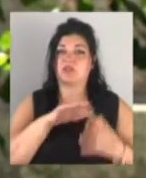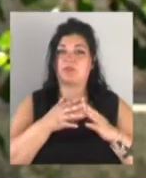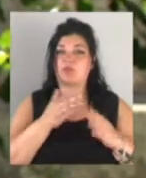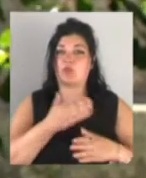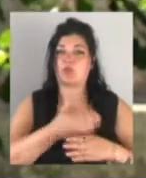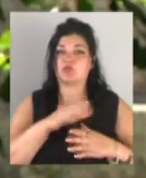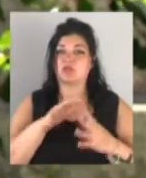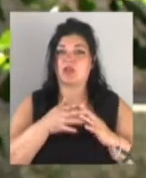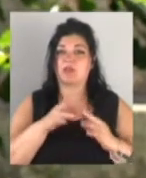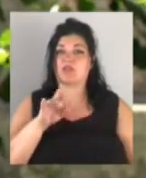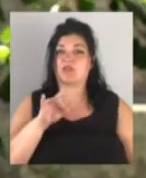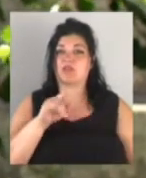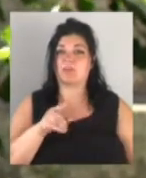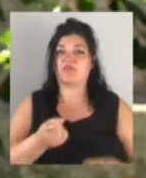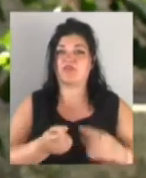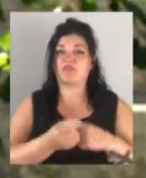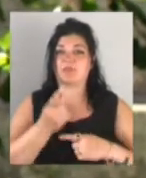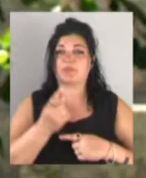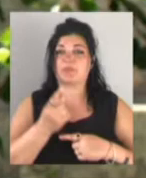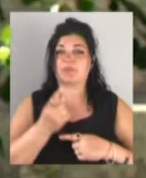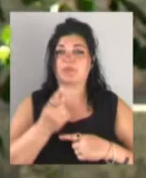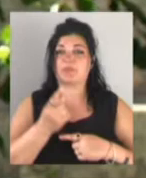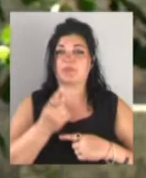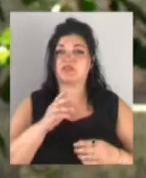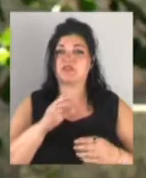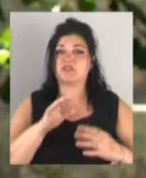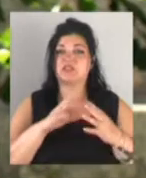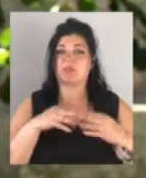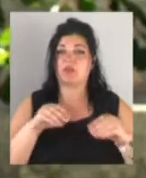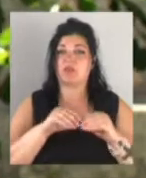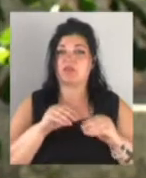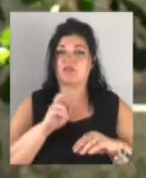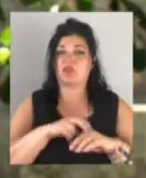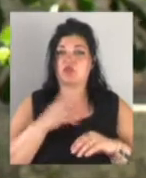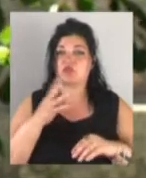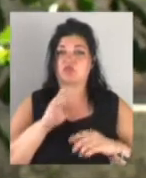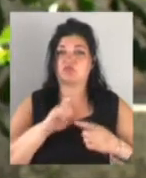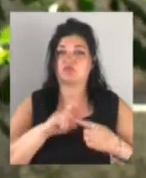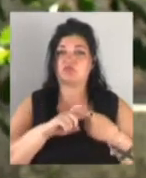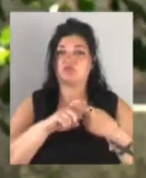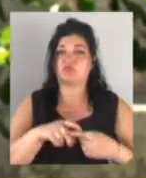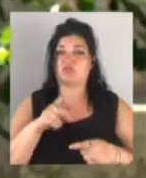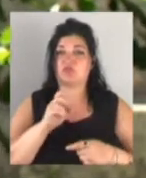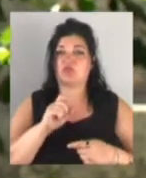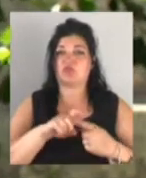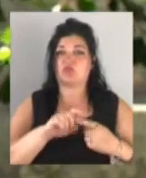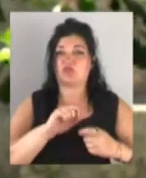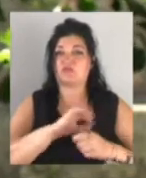що там випав сімейний врач, який сам же заболів на ковід-19 і на сьогодні він знаходиться на лікарні.